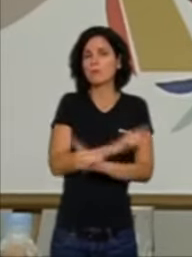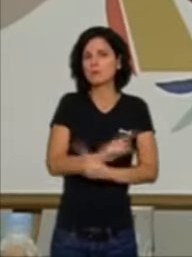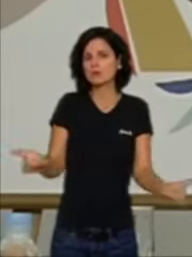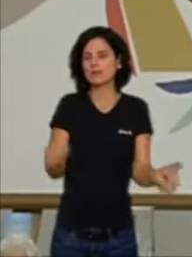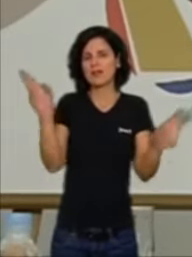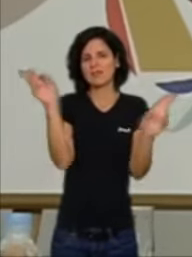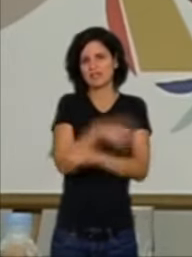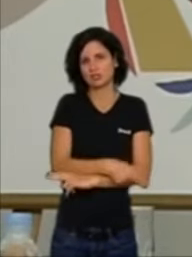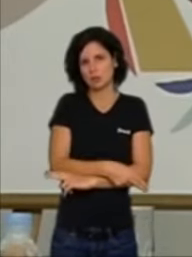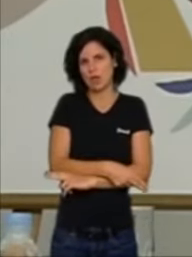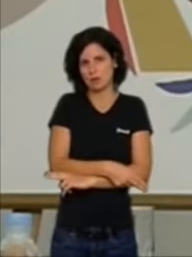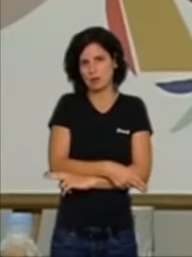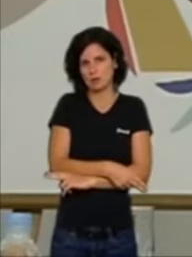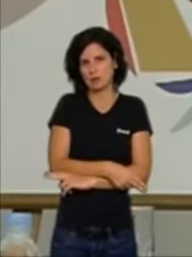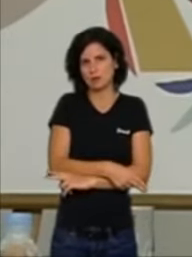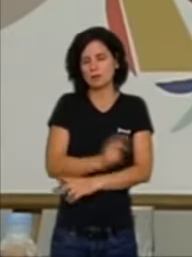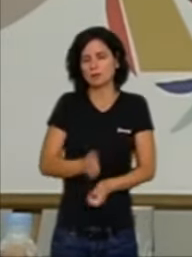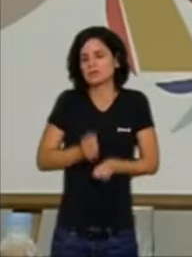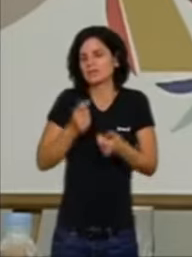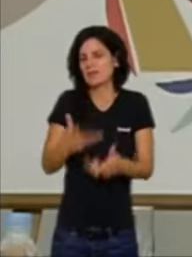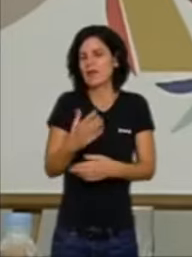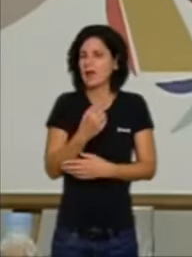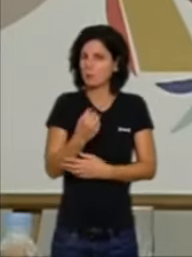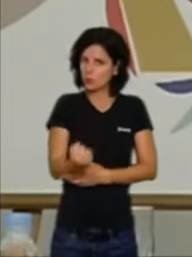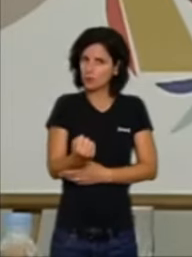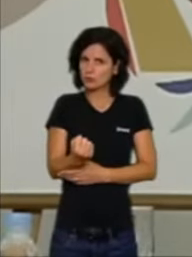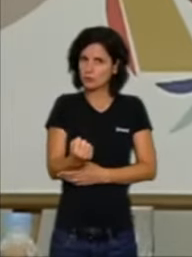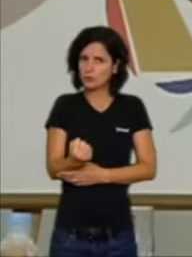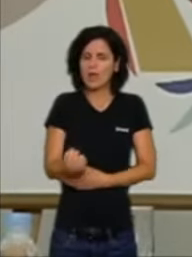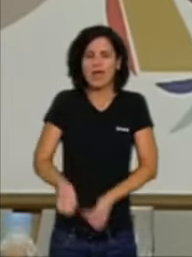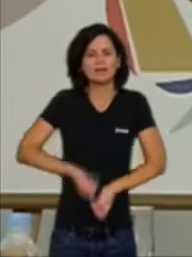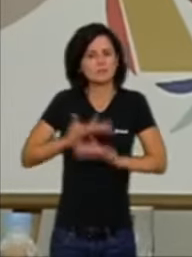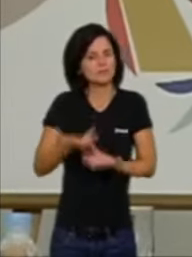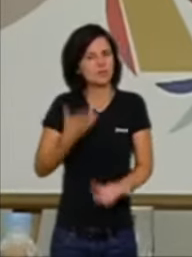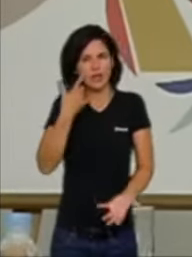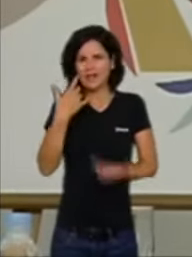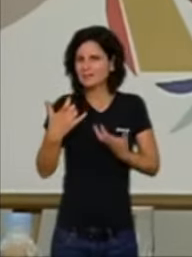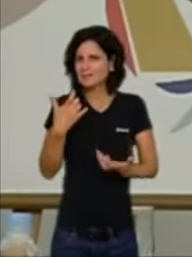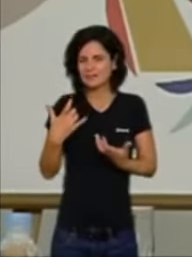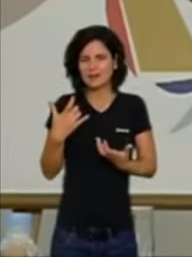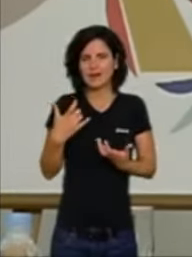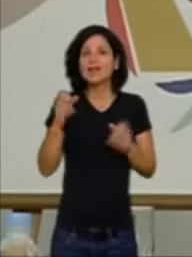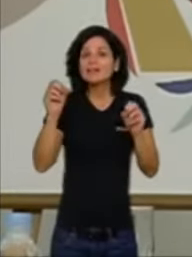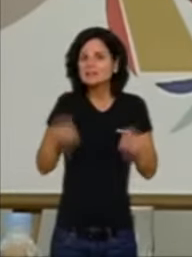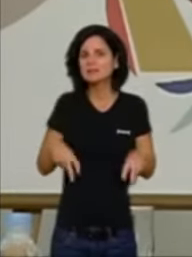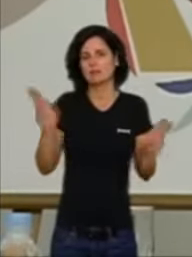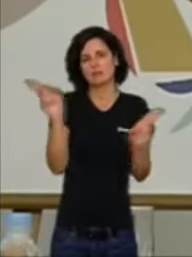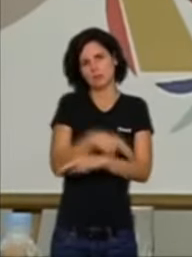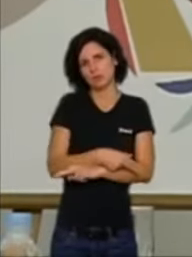Aleshores, que es fa és donar suport a expressions artístiques sense aplicar la censura.